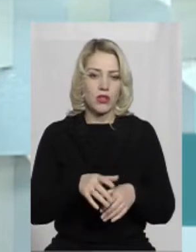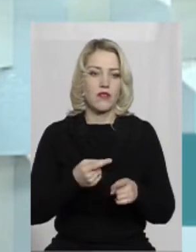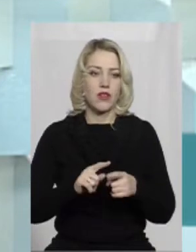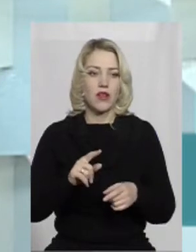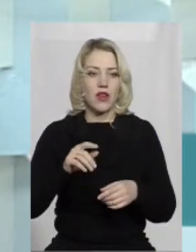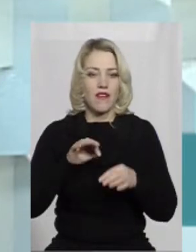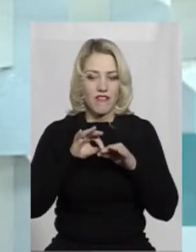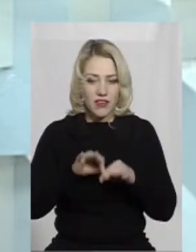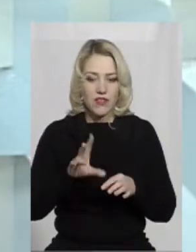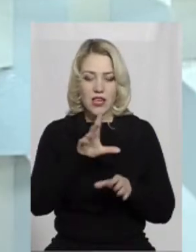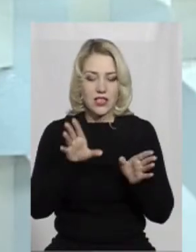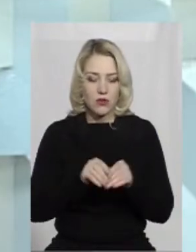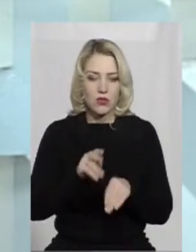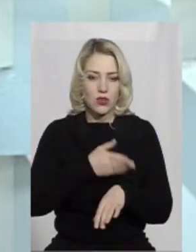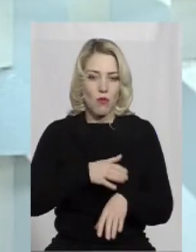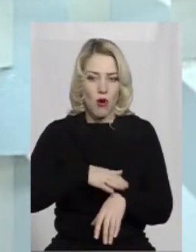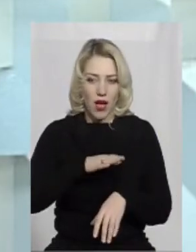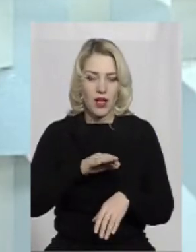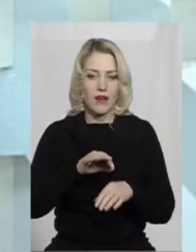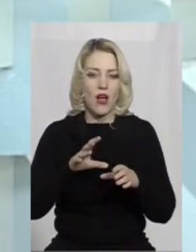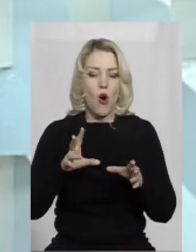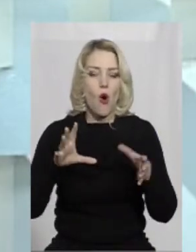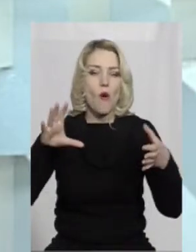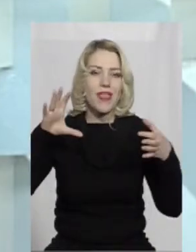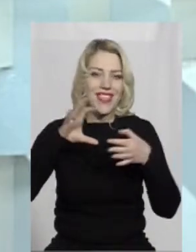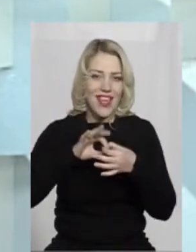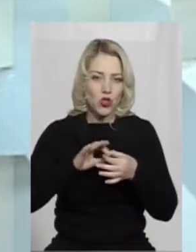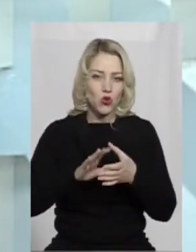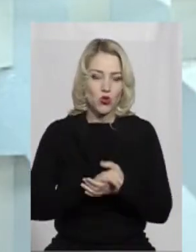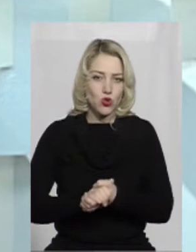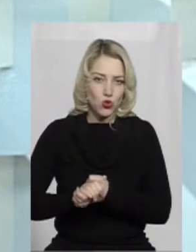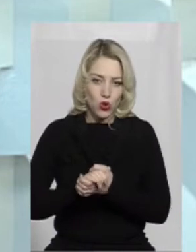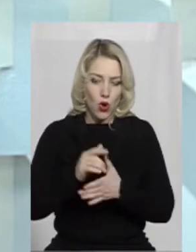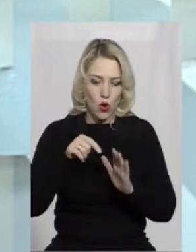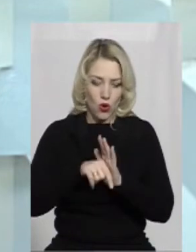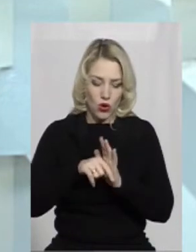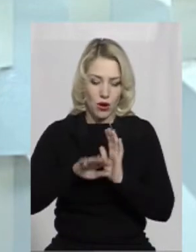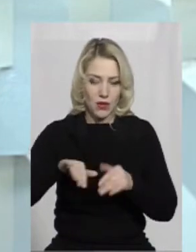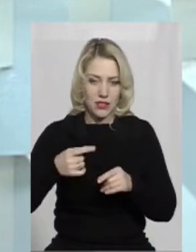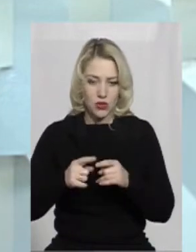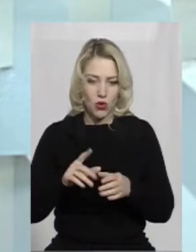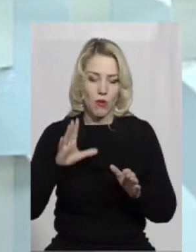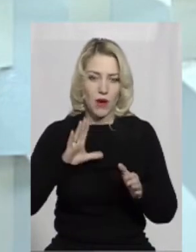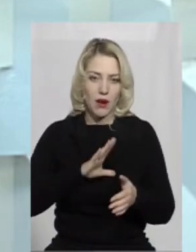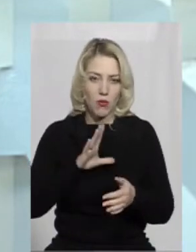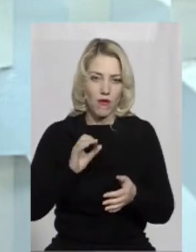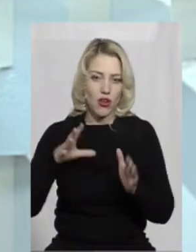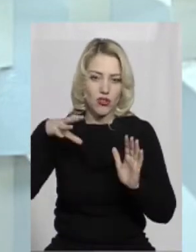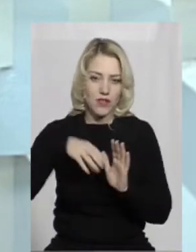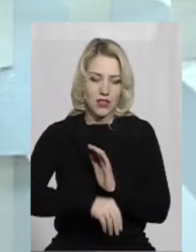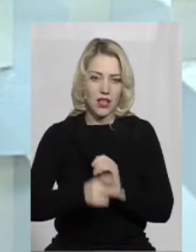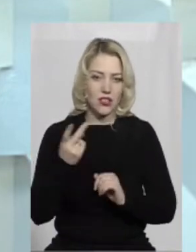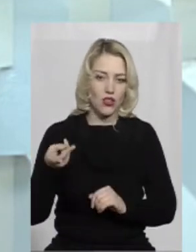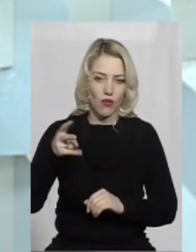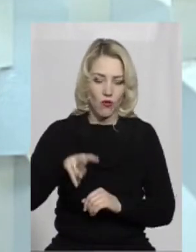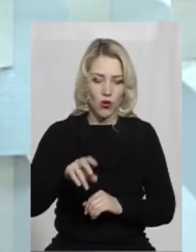'єднувачу виконував роль. Після цього, перебуваючи в складі двох імперій, Україна не